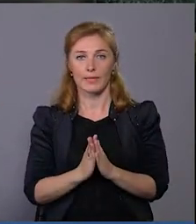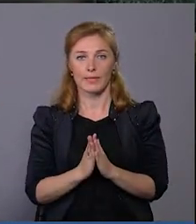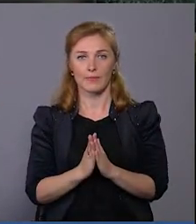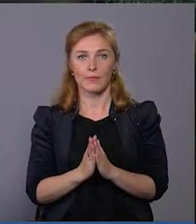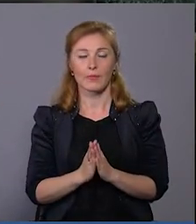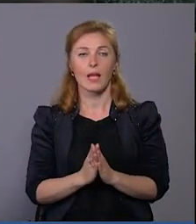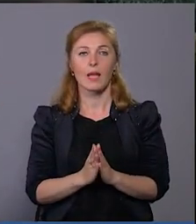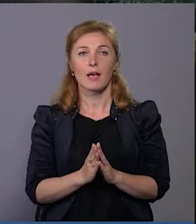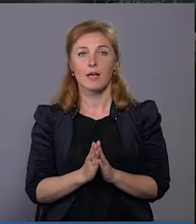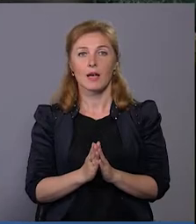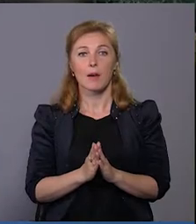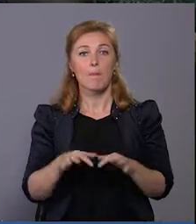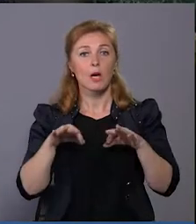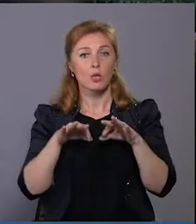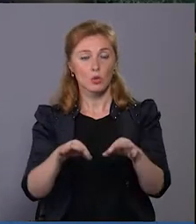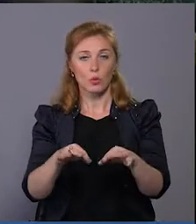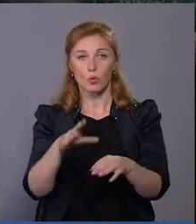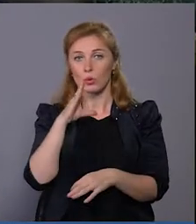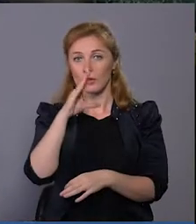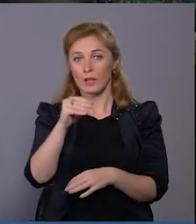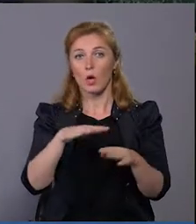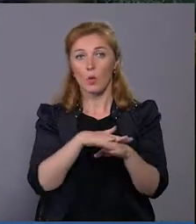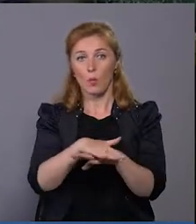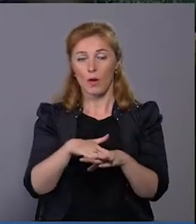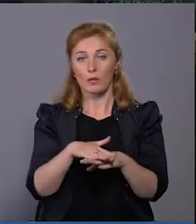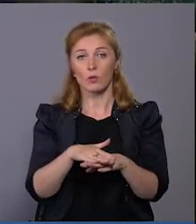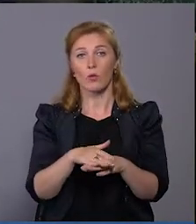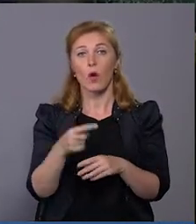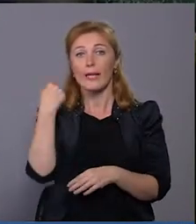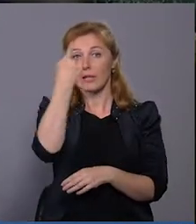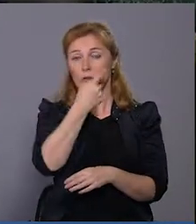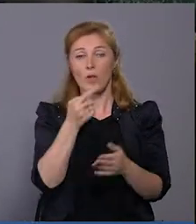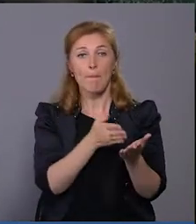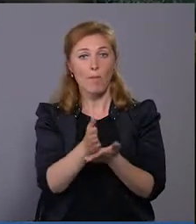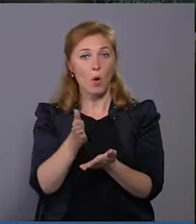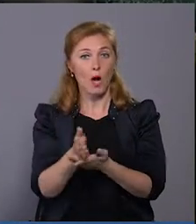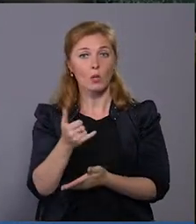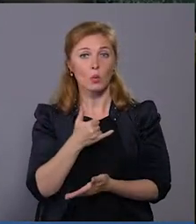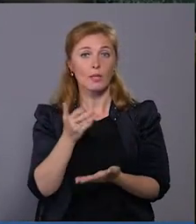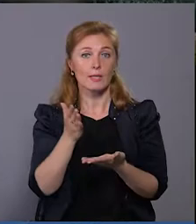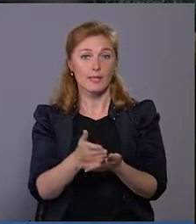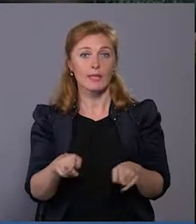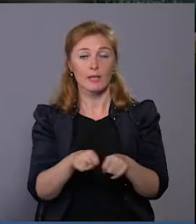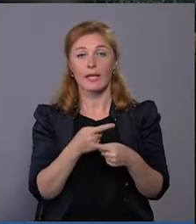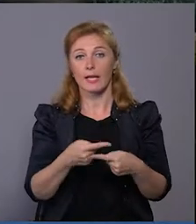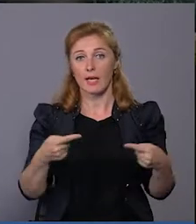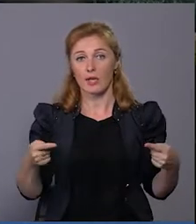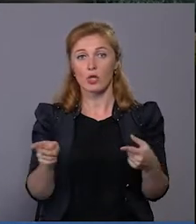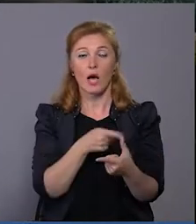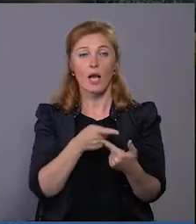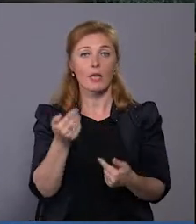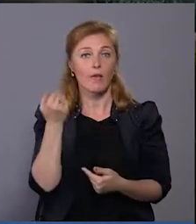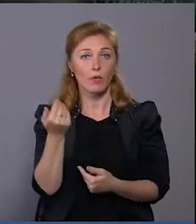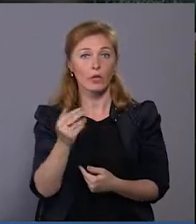Маршрути громадського транспорту індивідуально по галузях нас цієї речі є, але воно